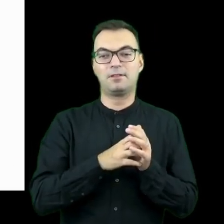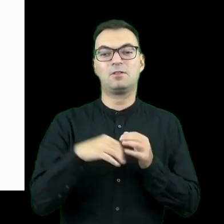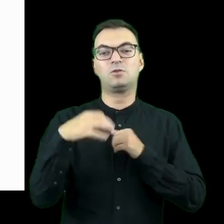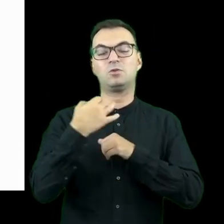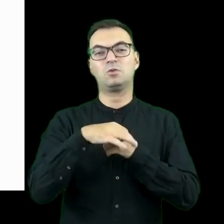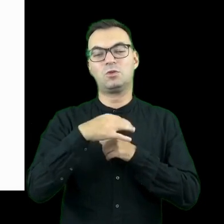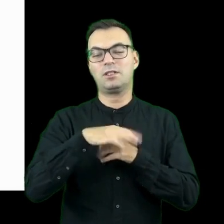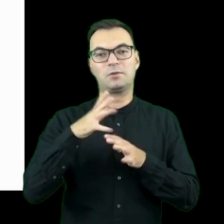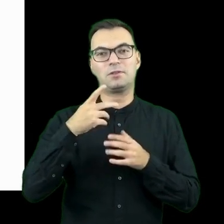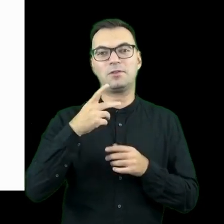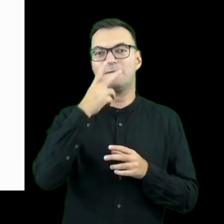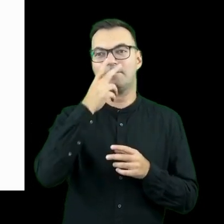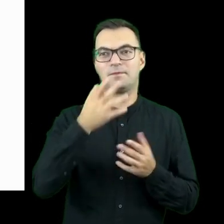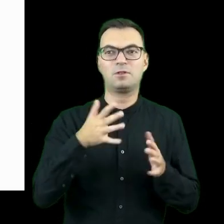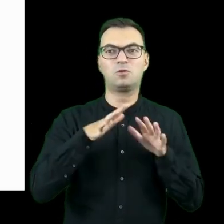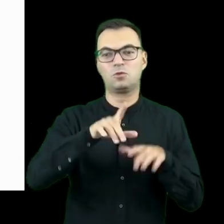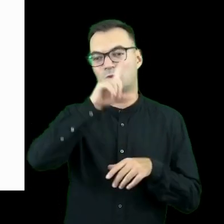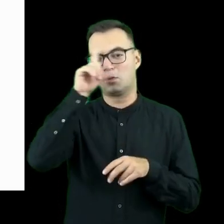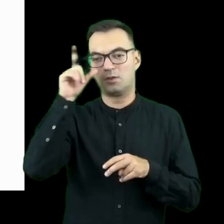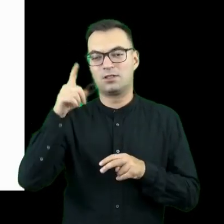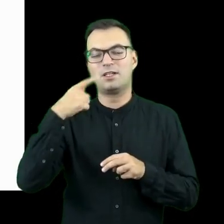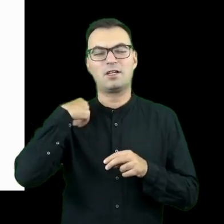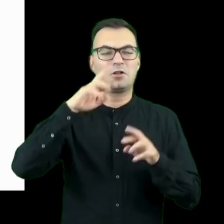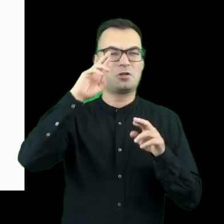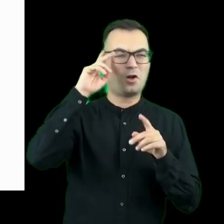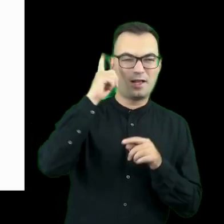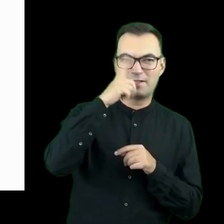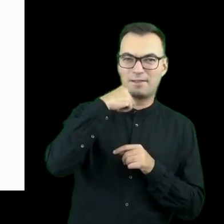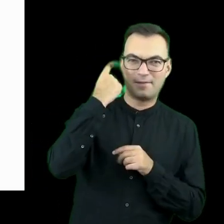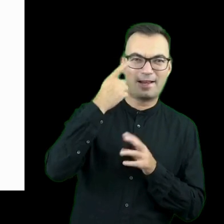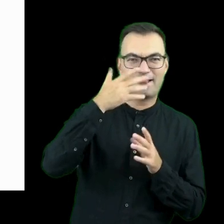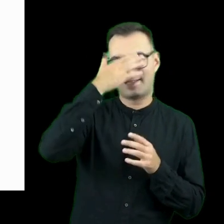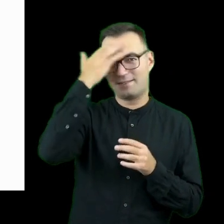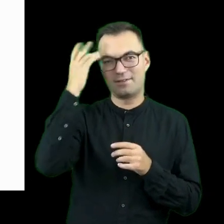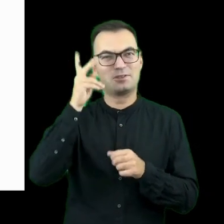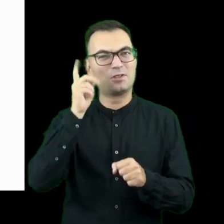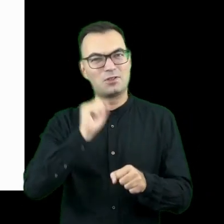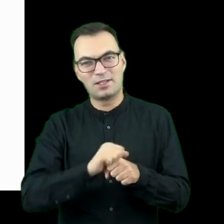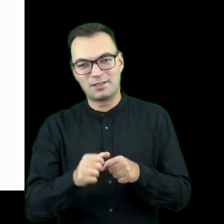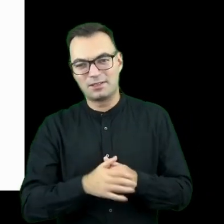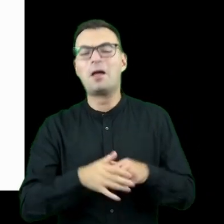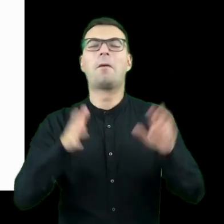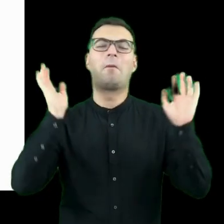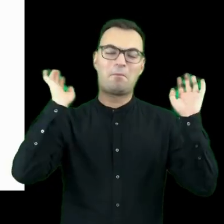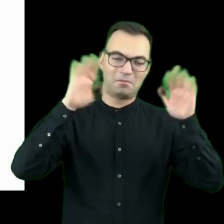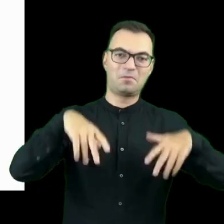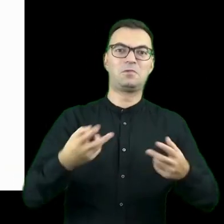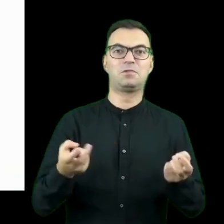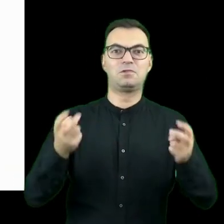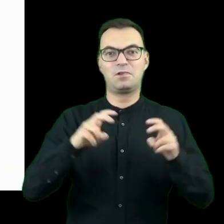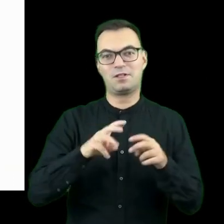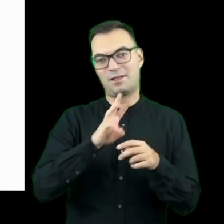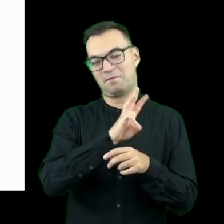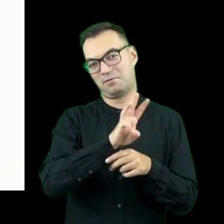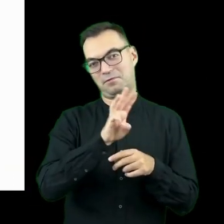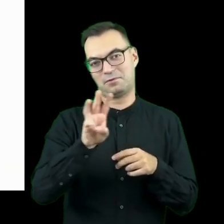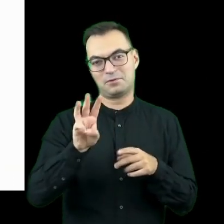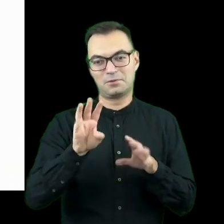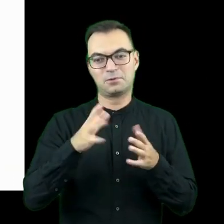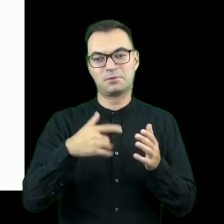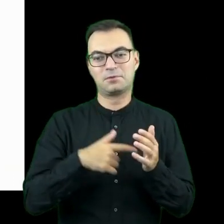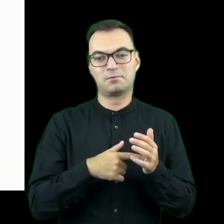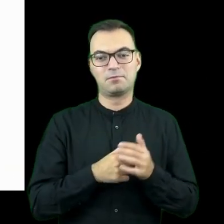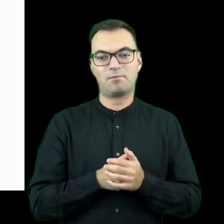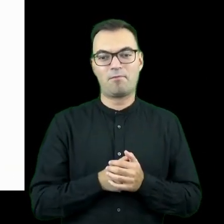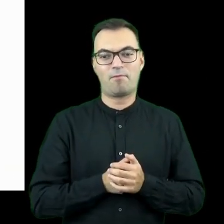Studenci odkryli, że często jest tak, że jest dużo ludzi, których kojarzą z twarzy, ale nie mają pojęcia, kto to jest. No i stworzyli taki portal, korzystając z